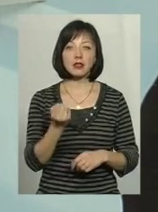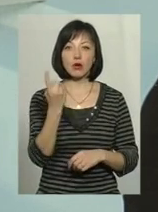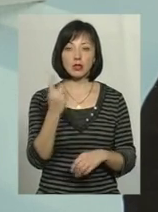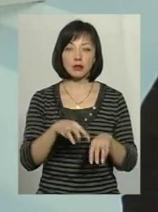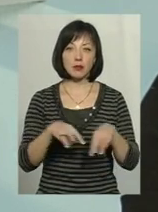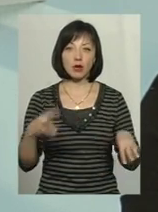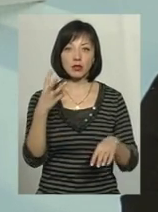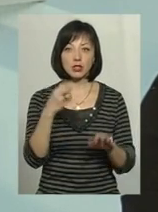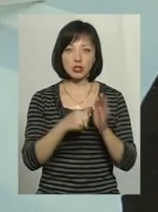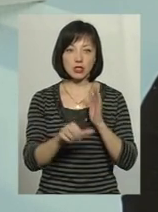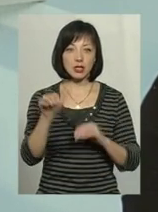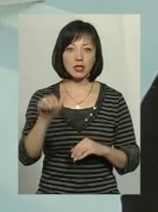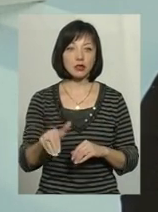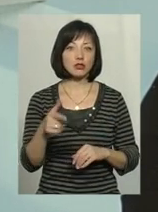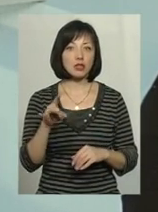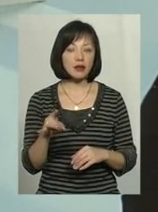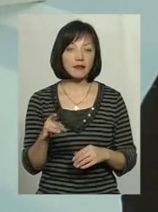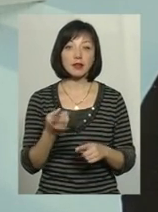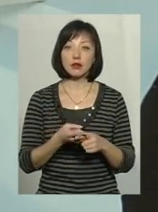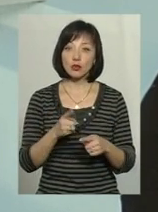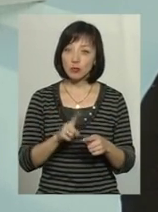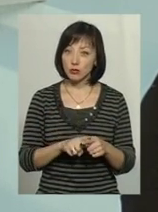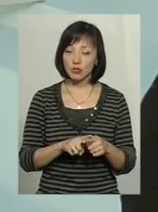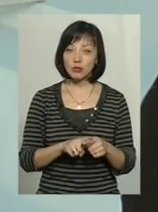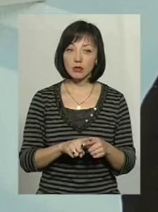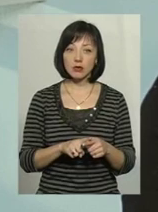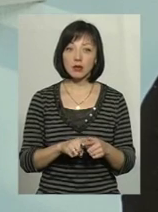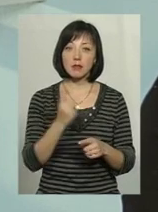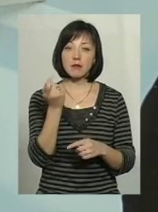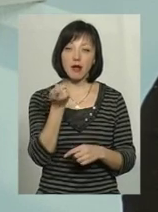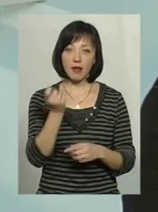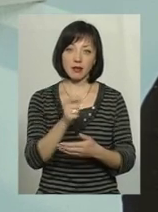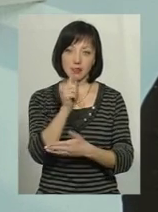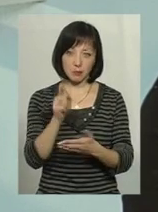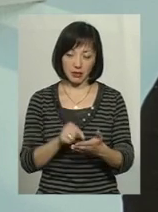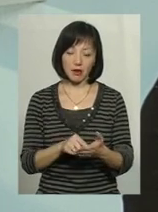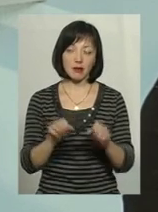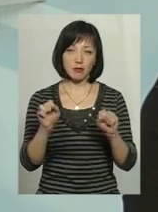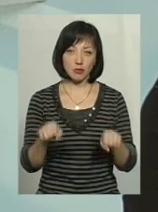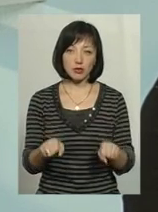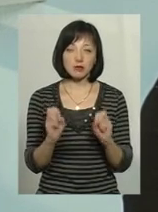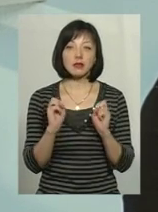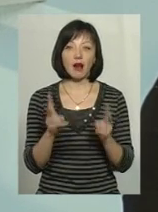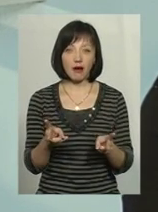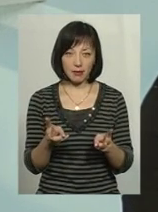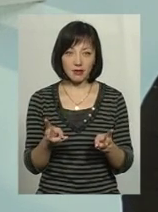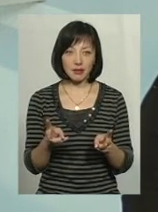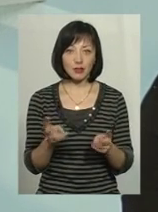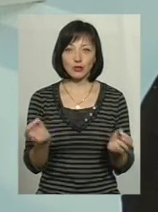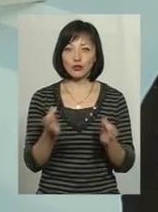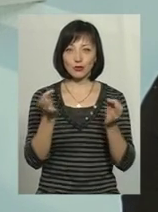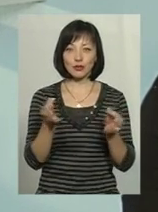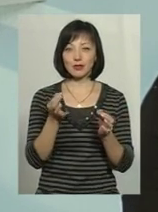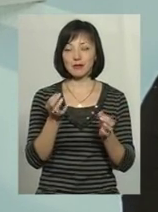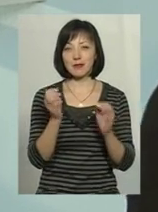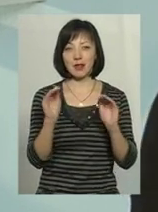мільйон 360 тисяч гривень. Тому, от, в принципі, маленькі запитання можна ставити, яким чином так от вдалося.